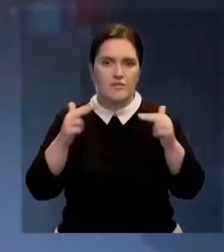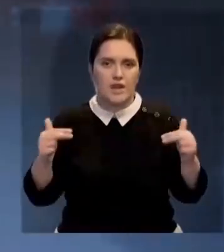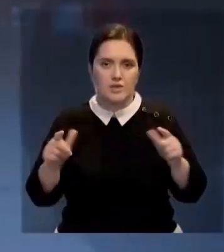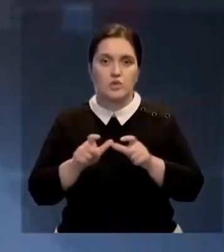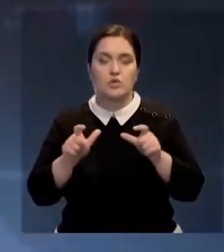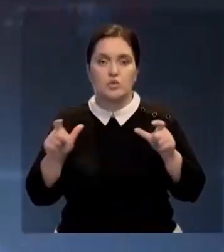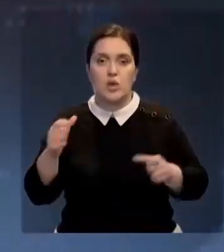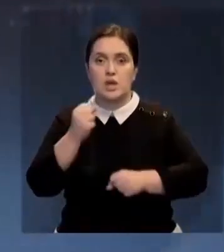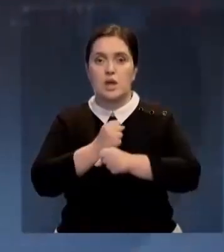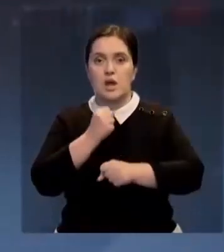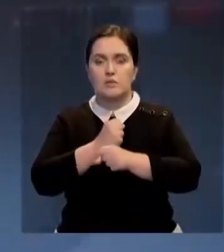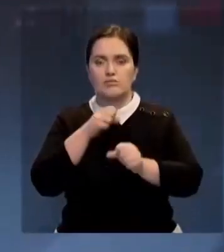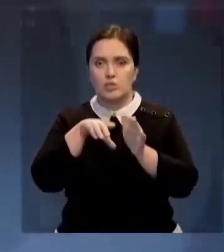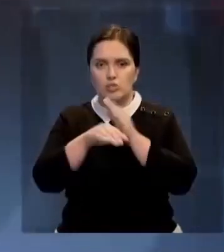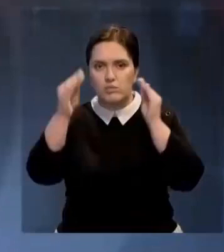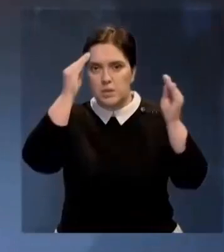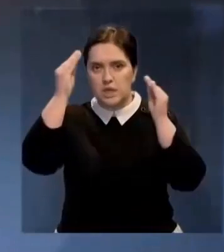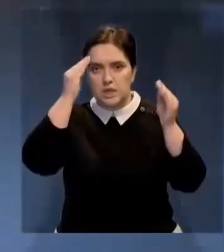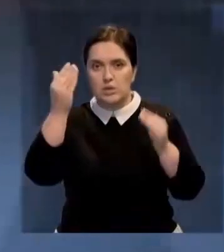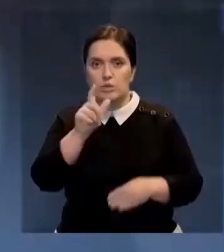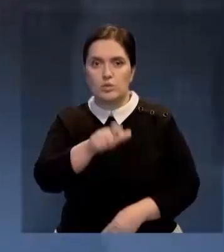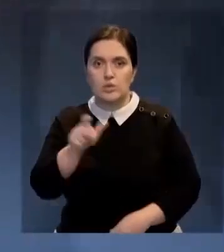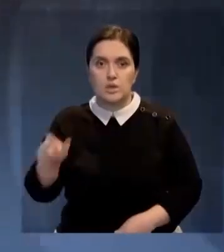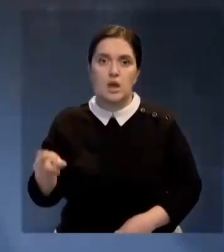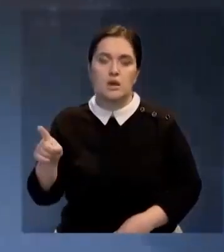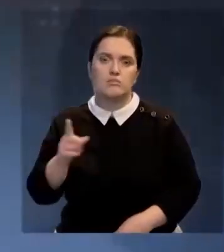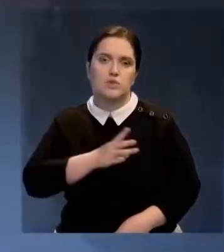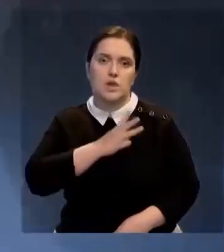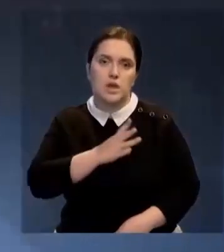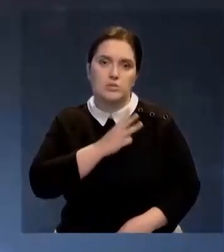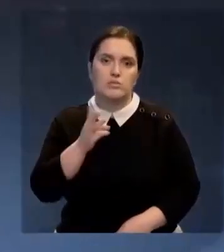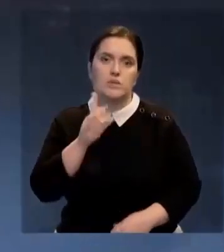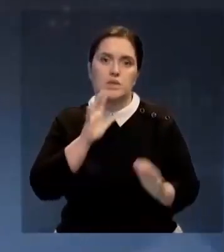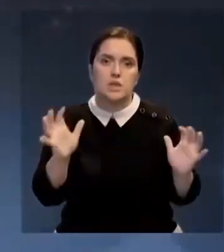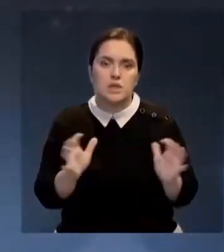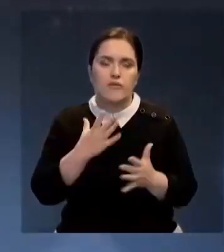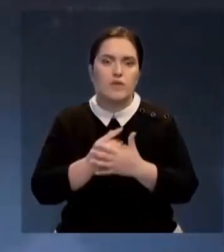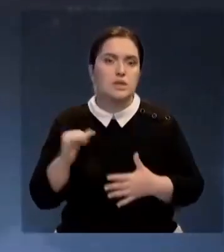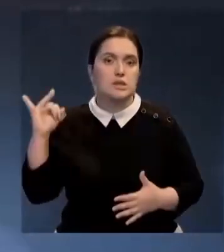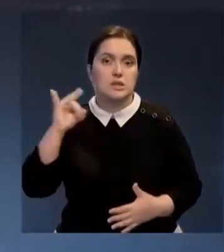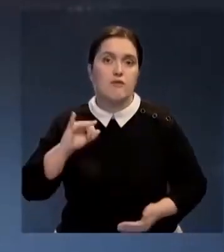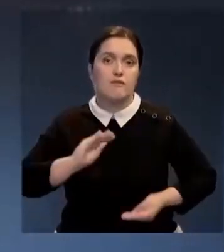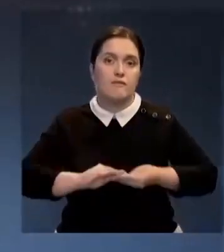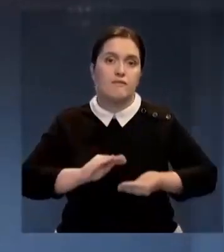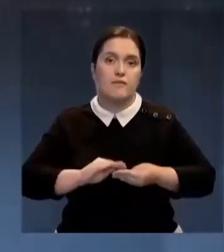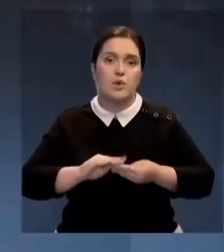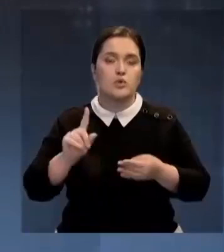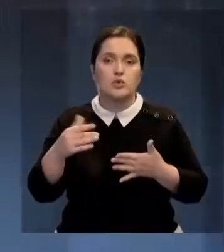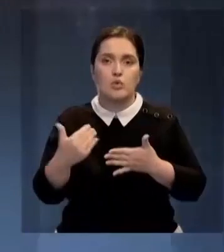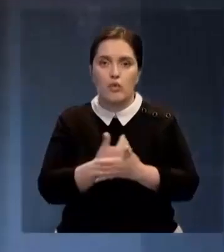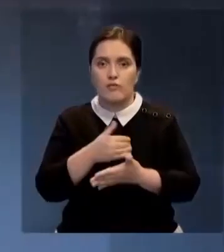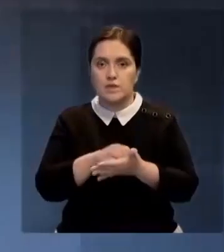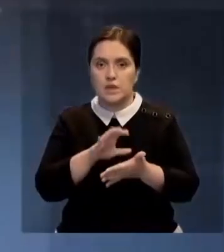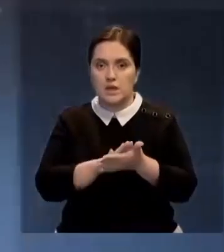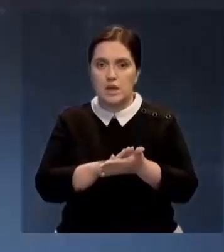Школьников. Он разработан с учетом мнений жителей города. Они пожелали, чтобы сквер сохранил свой исторический облик. Что же